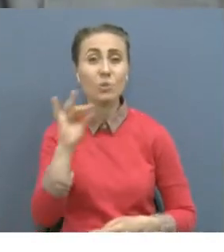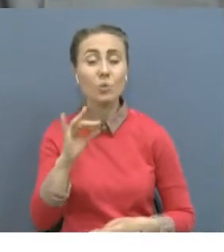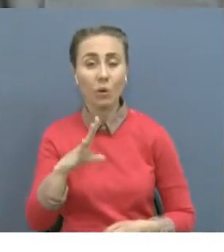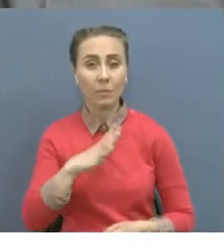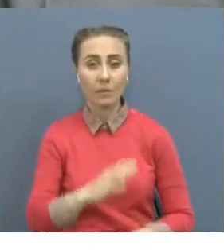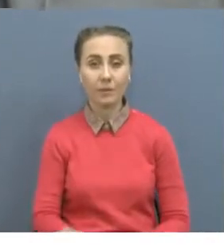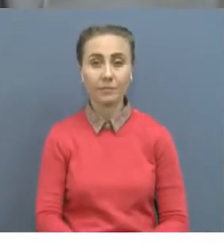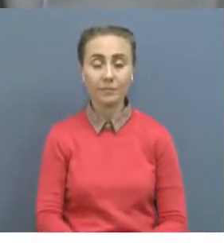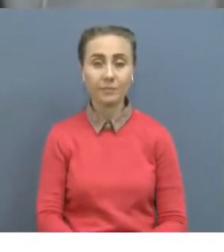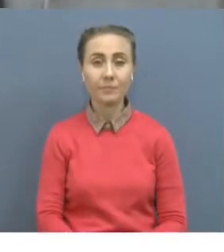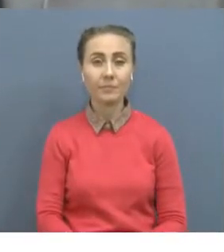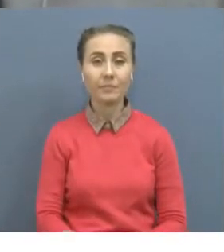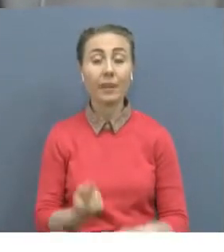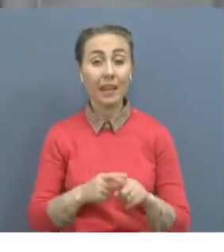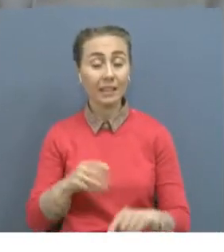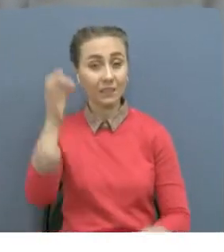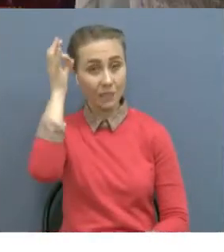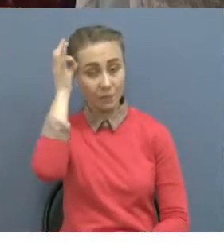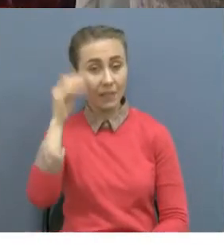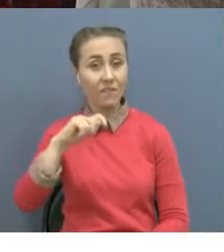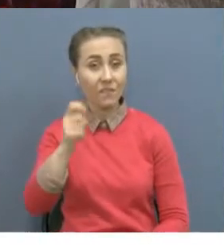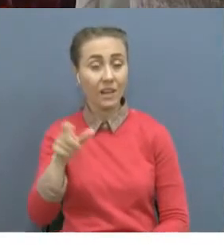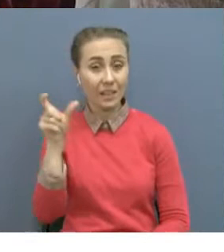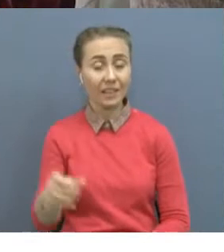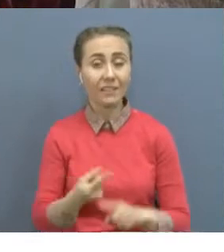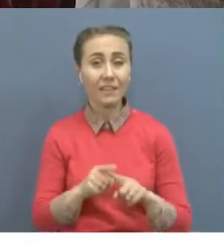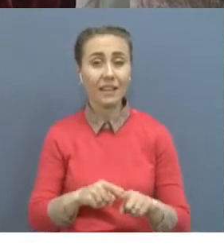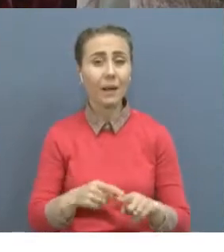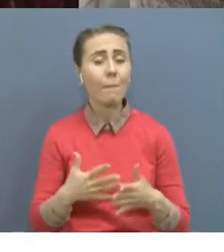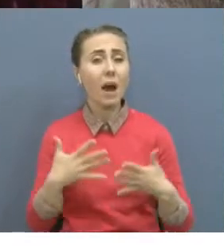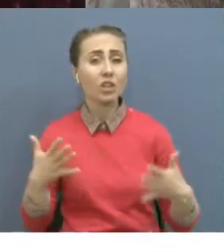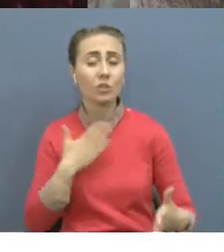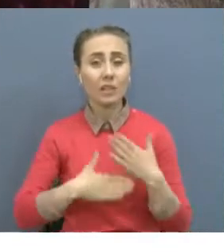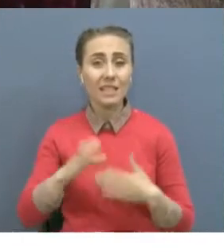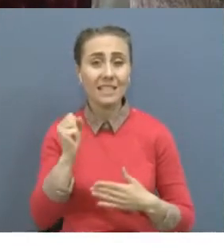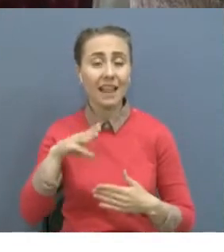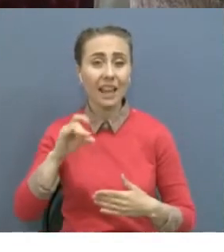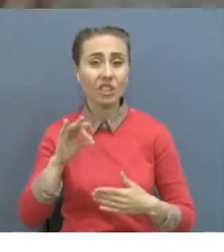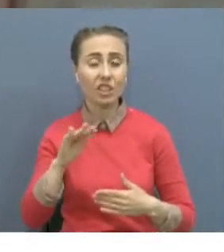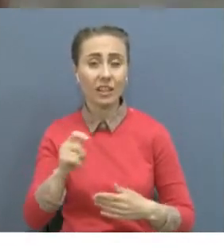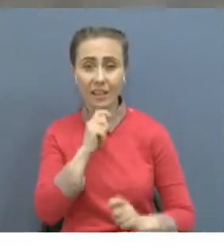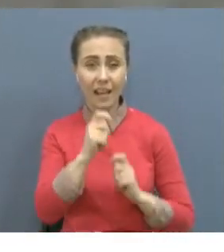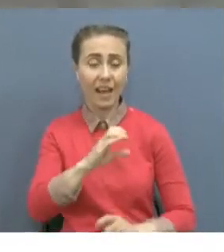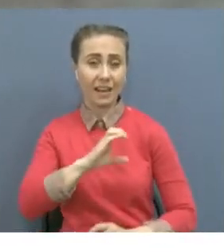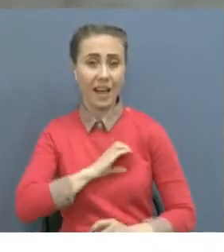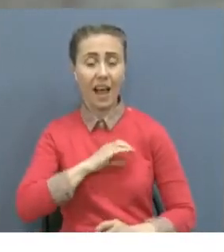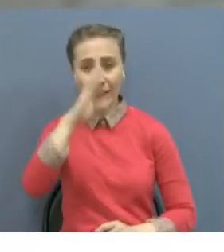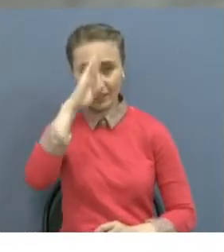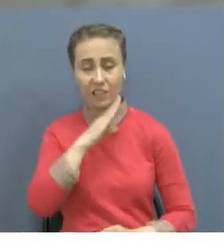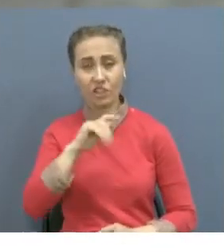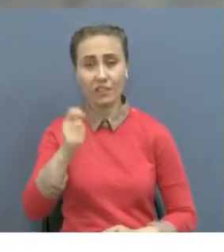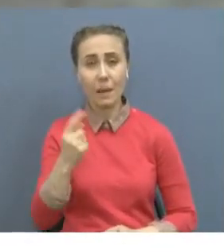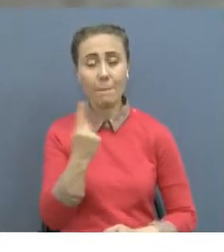Саттар ата отан соғысының бірінші және екінші дәрежелі ордендермен мараппаттылған еліне аман есе нұралуын әкесінің бүлінгенін